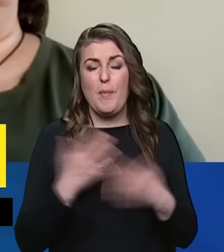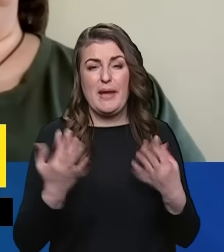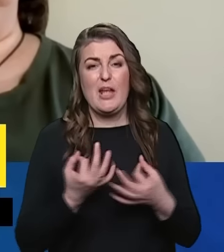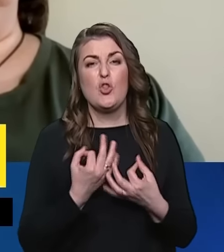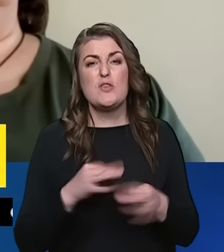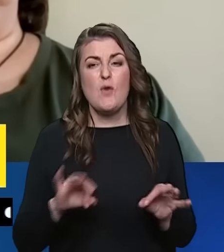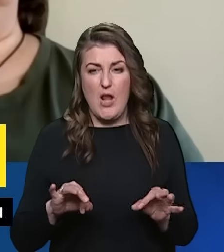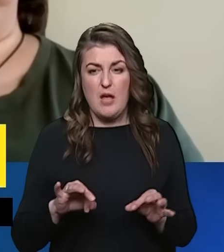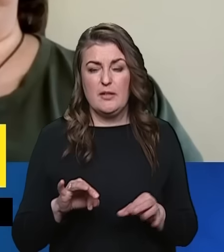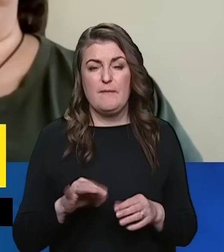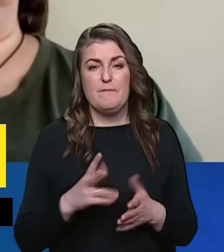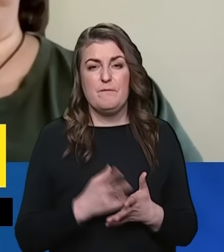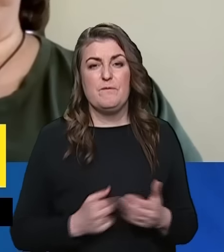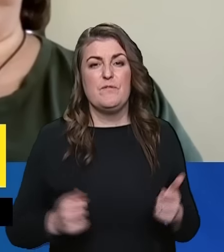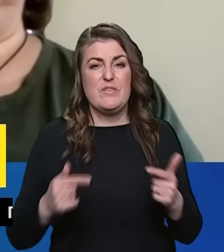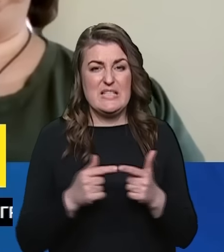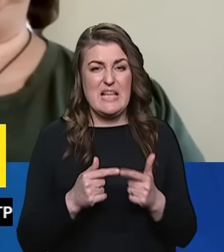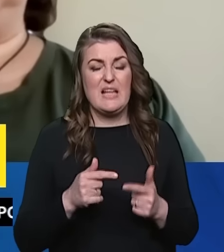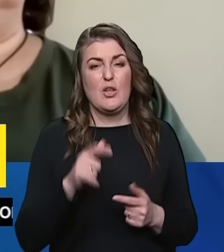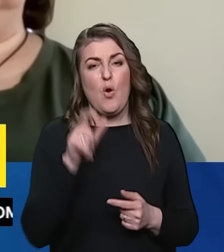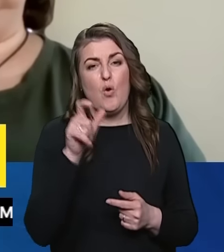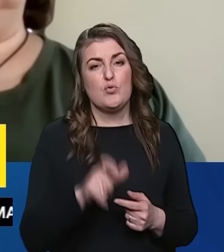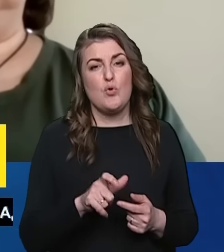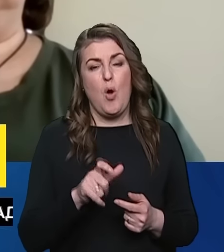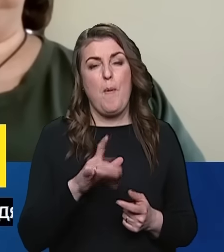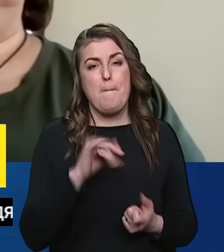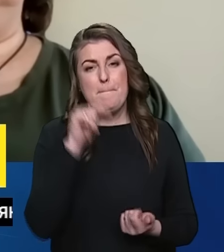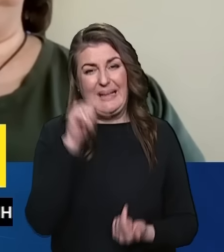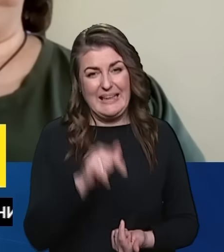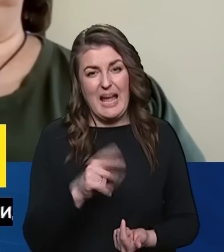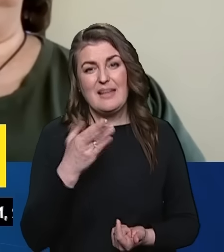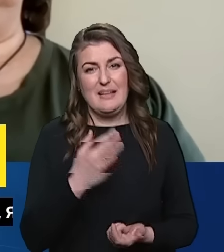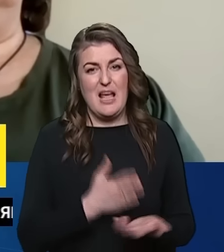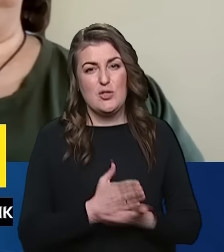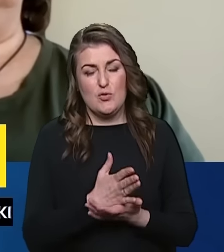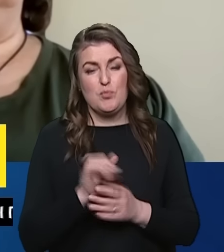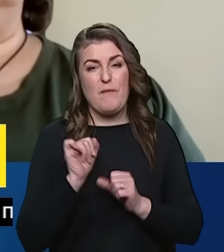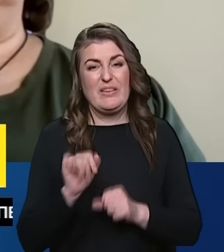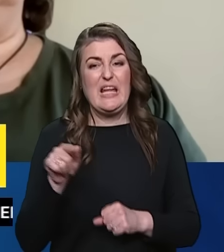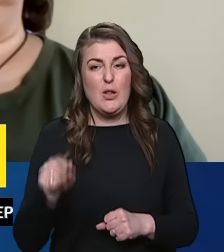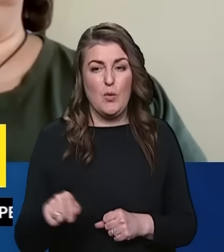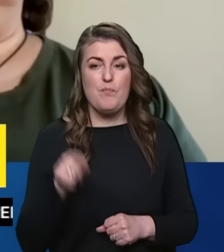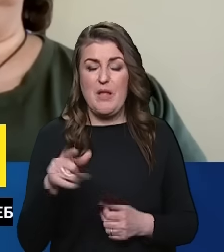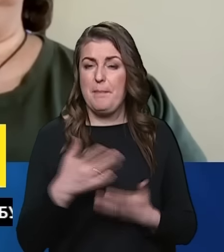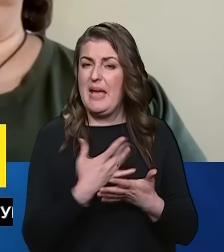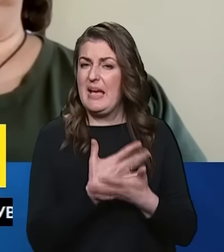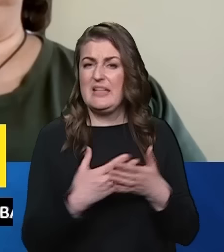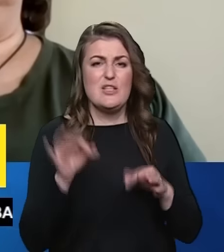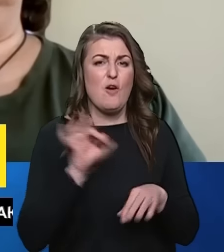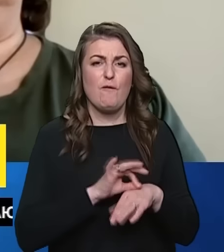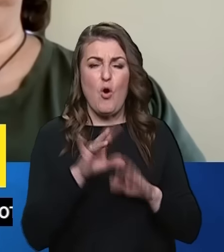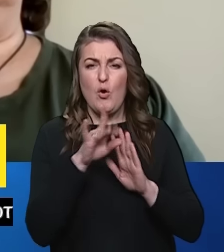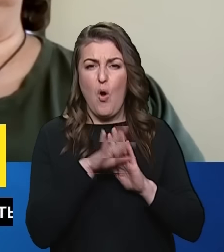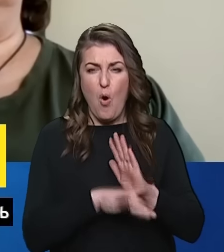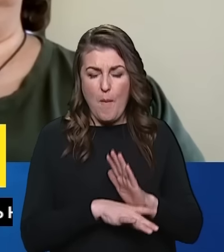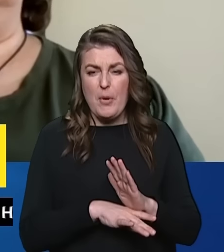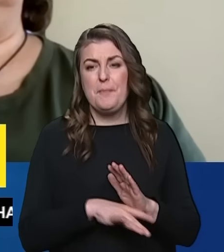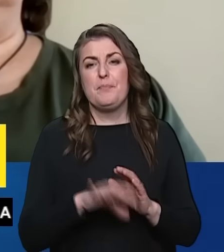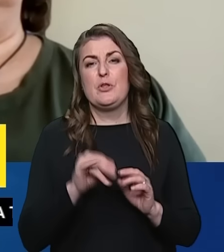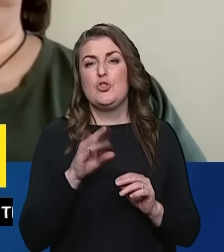дозволяють визнати особу придатним для служби в тилу. Там є різні хвороби і